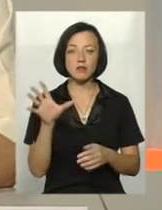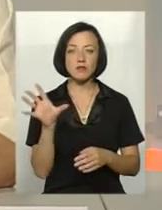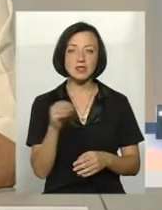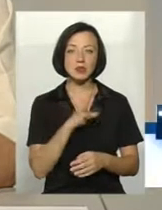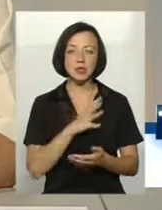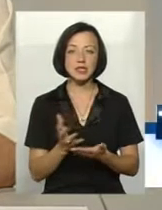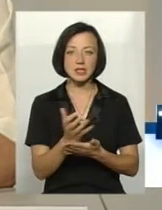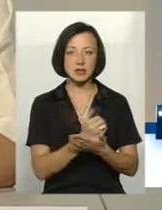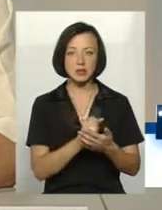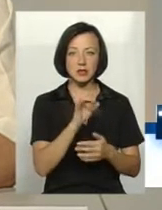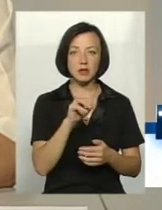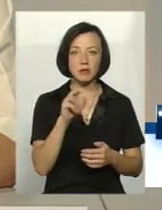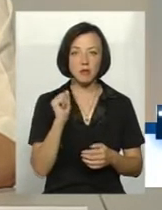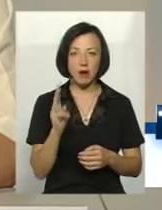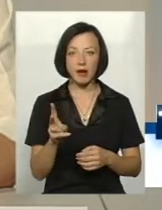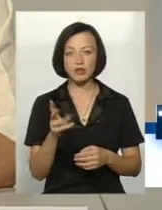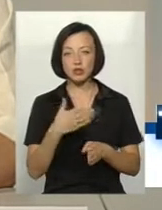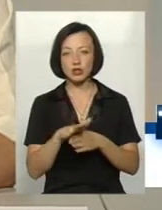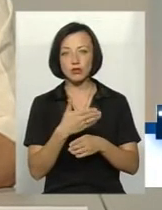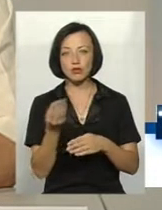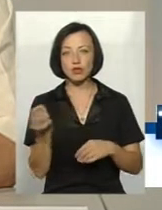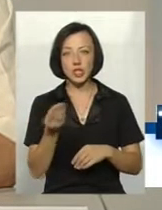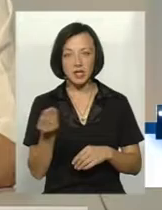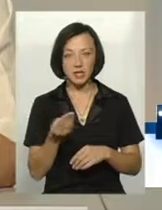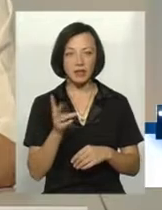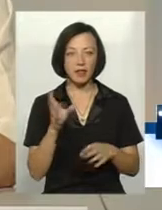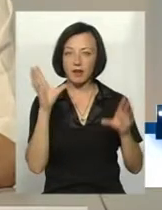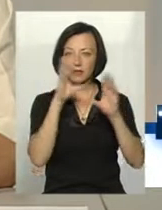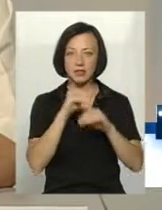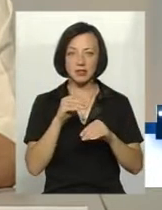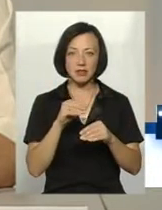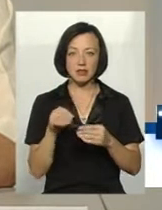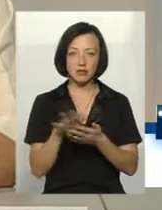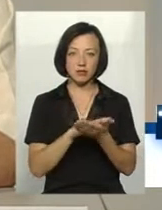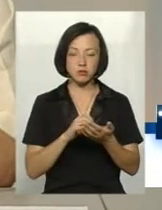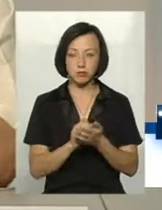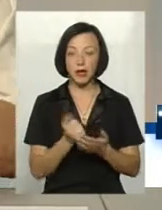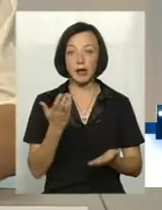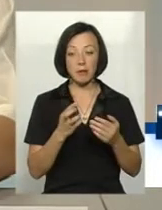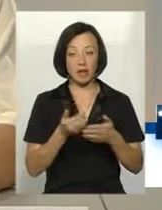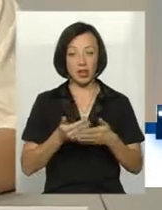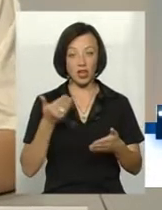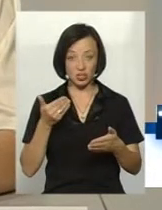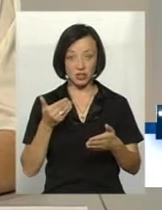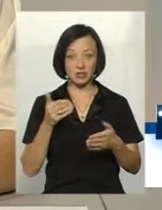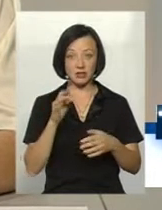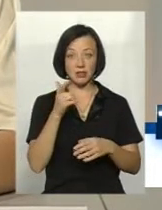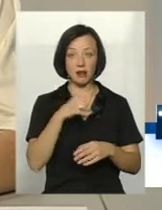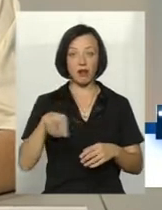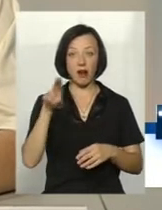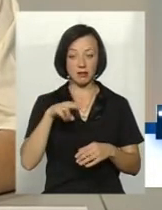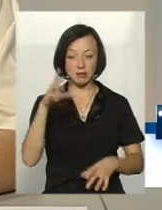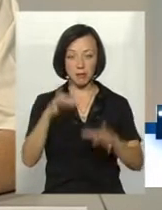зібрані і ріпак, і частково пшениця, що не встигло вибити, бо якби це трошки було раніше, збитків було